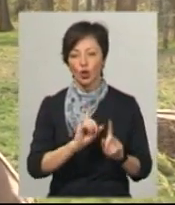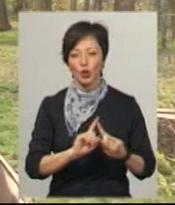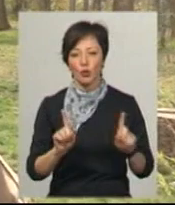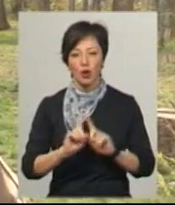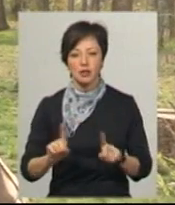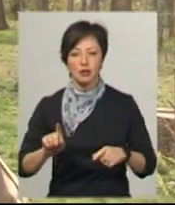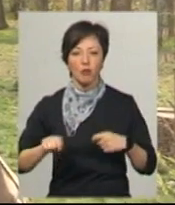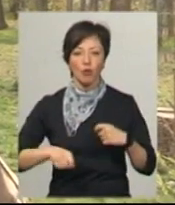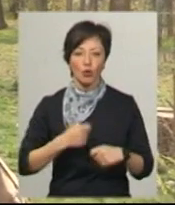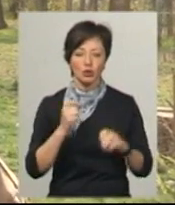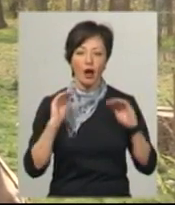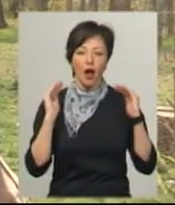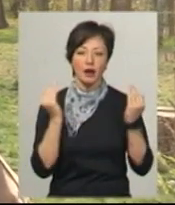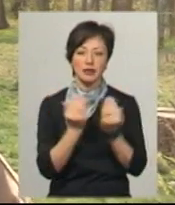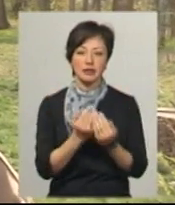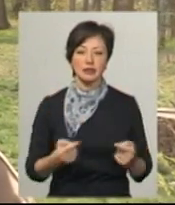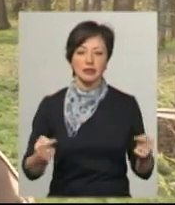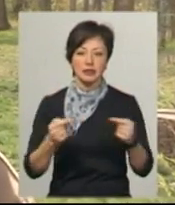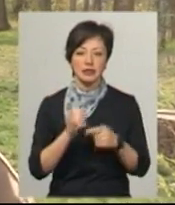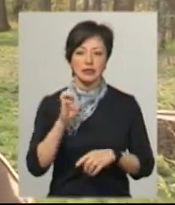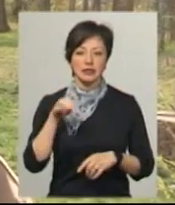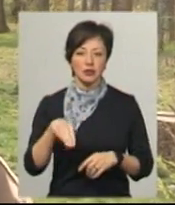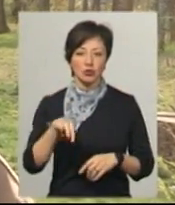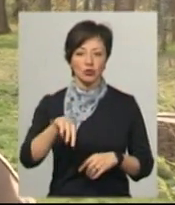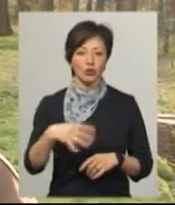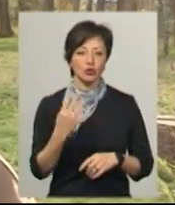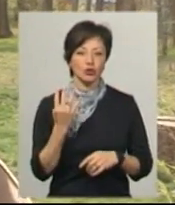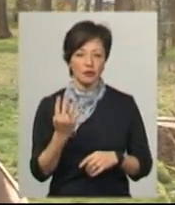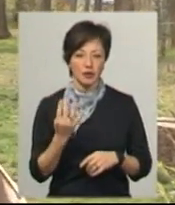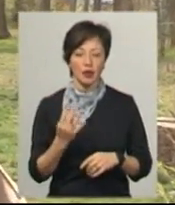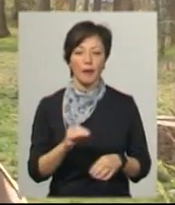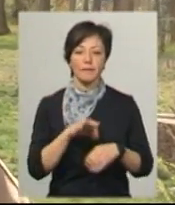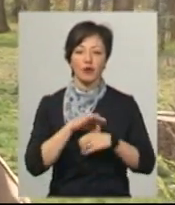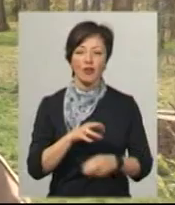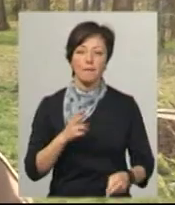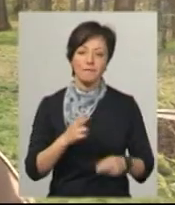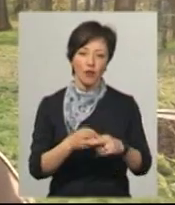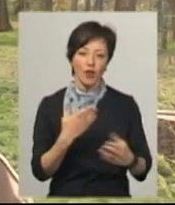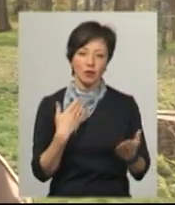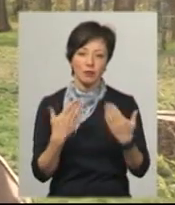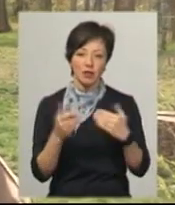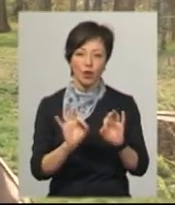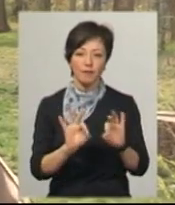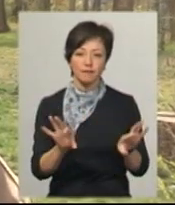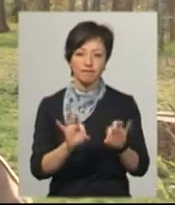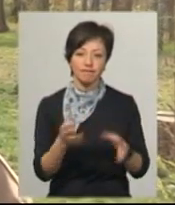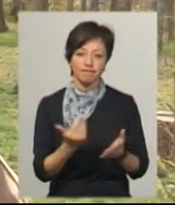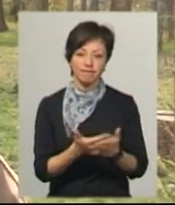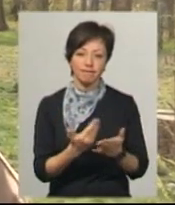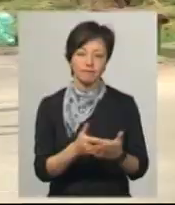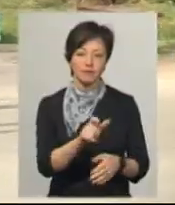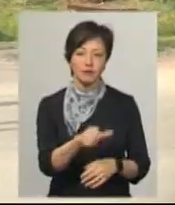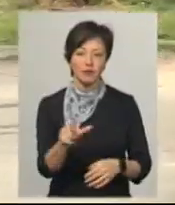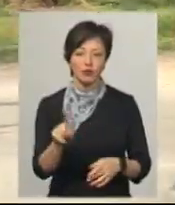правопорушення карантину, згідно статті 44, частини 3. Провели профілактичну бесіду, роз'яснили людям, що вони